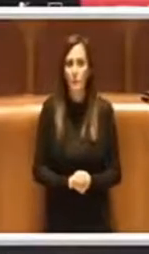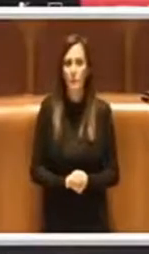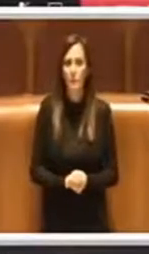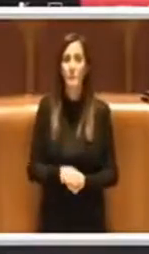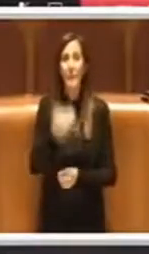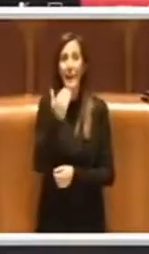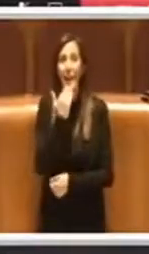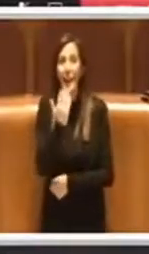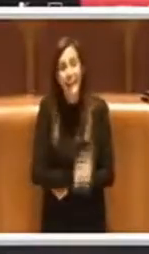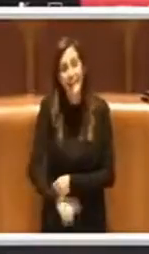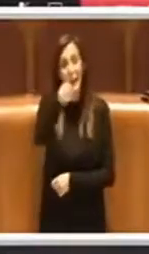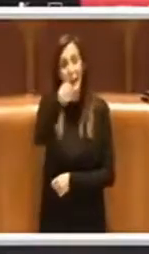Grazie a lei consigliere.